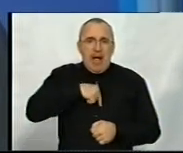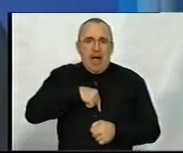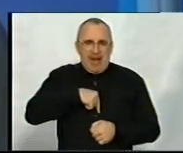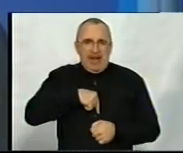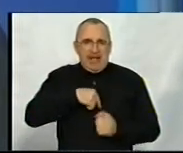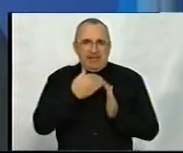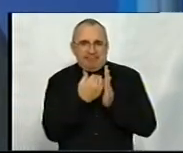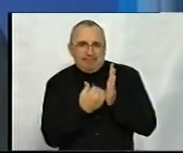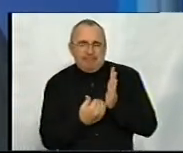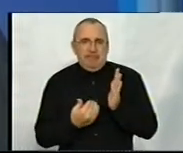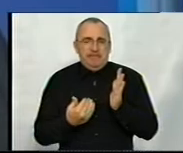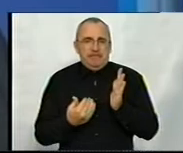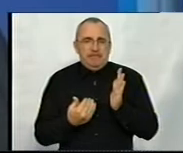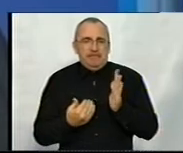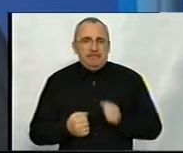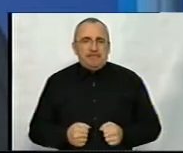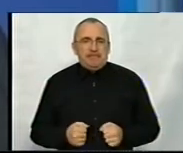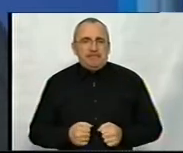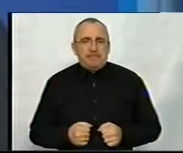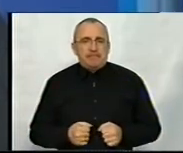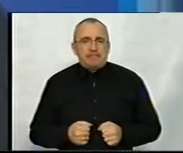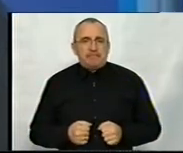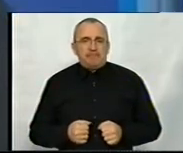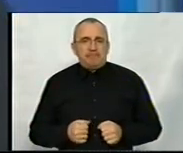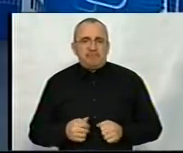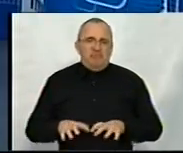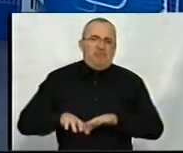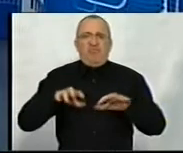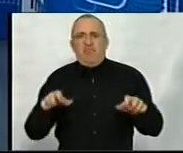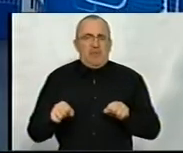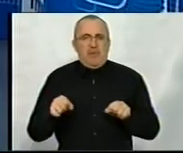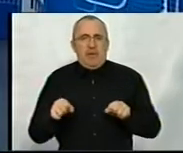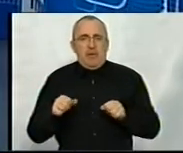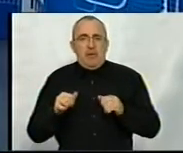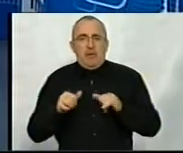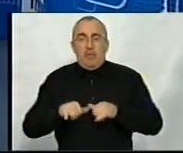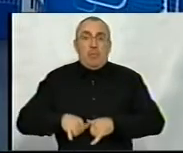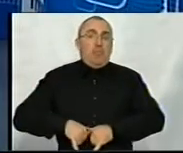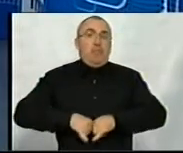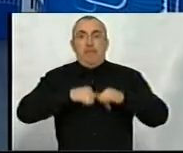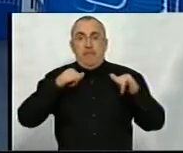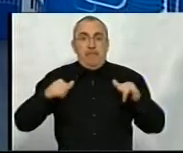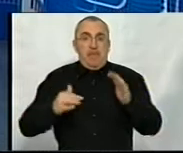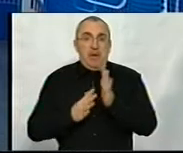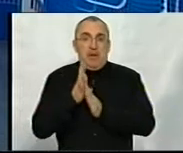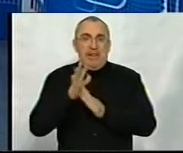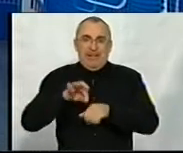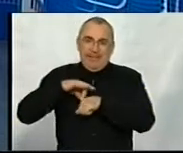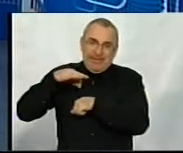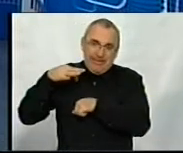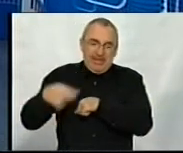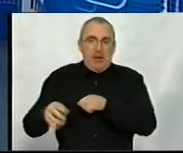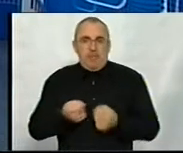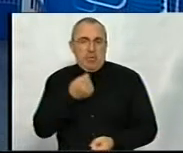домінантного переростають в насилля, скажімо,